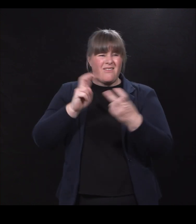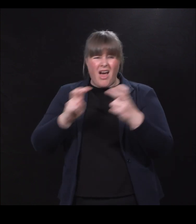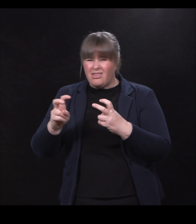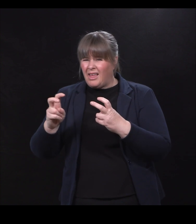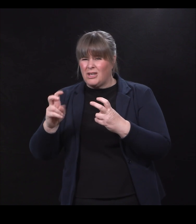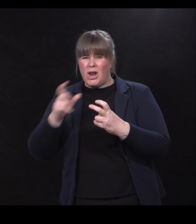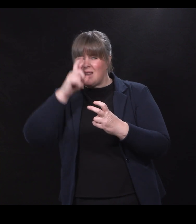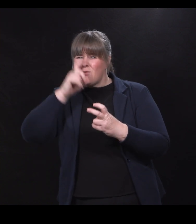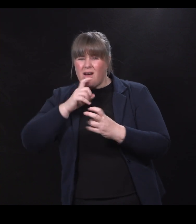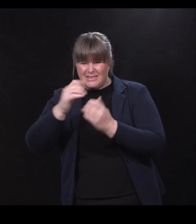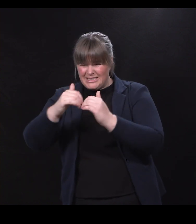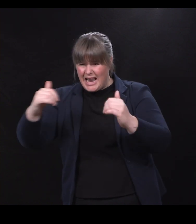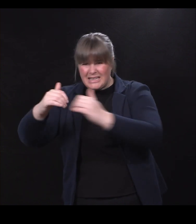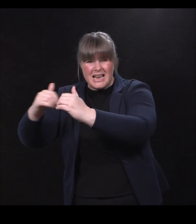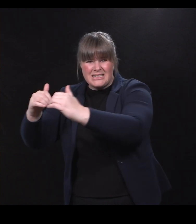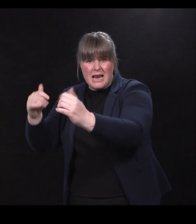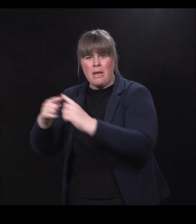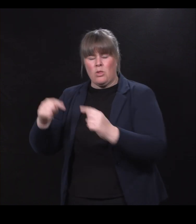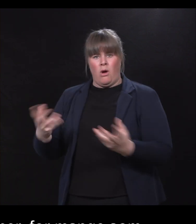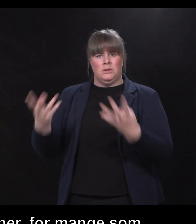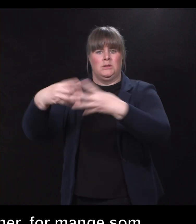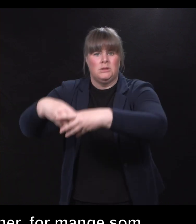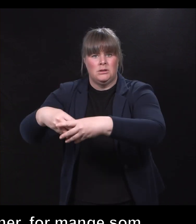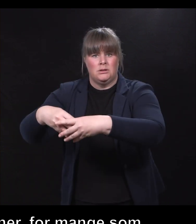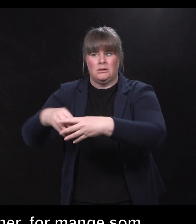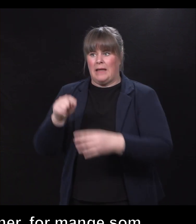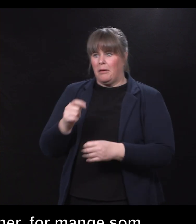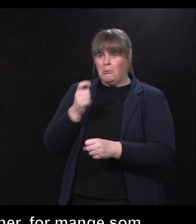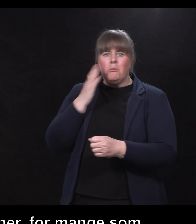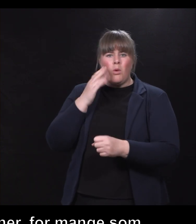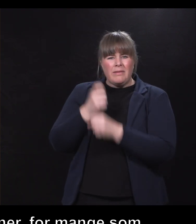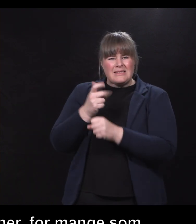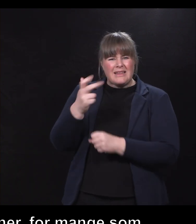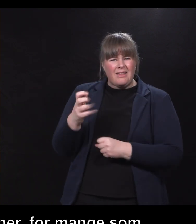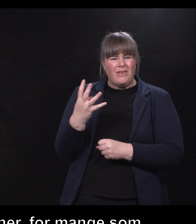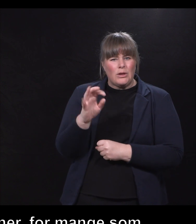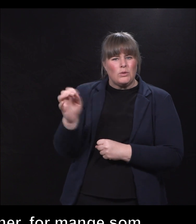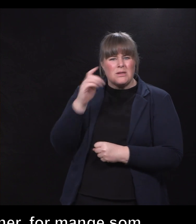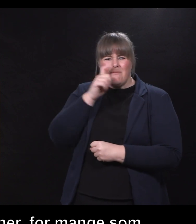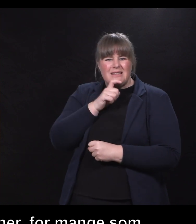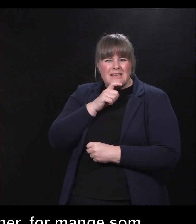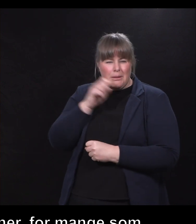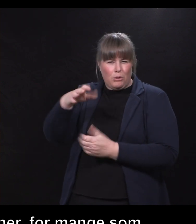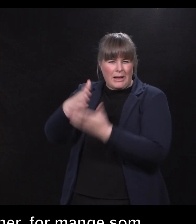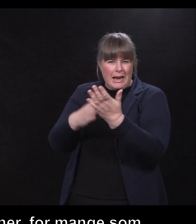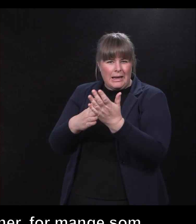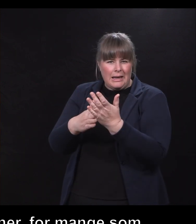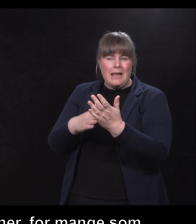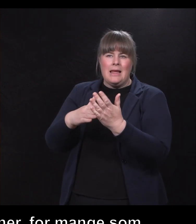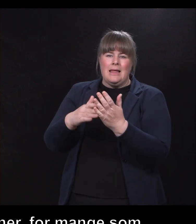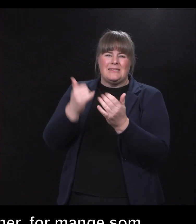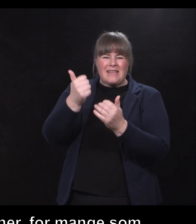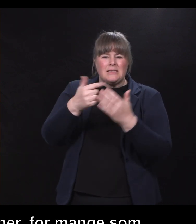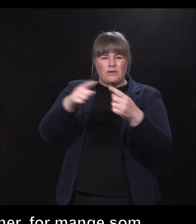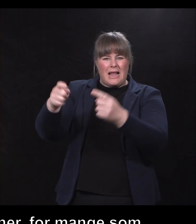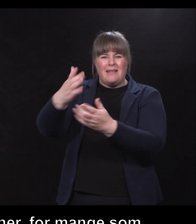skillegrensen som går der. Altså, bydels Stånders, det bor nesten 34 000 mennesker der. Det regnes som seks forskjellige delbydeler hvor alle har